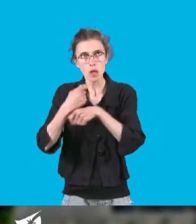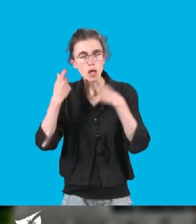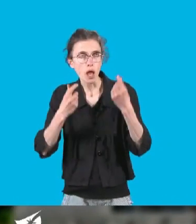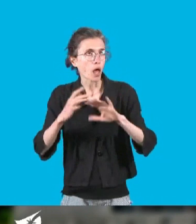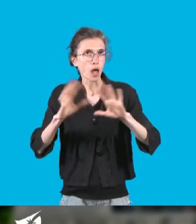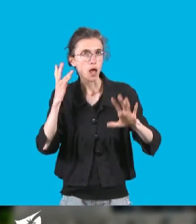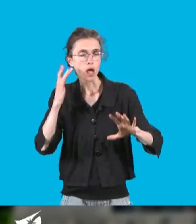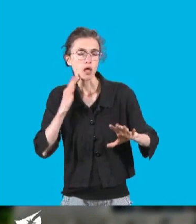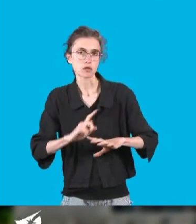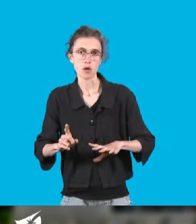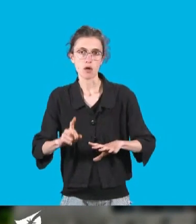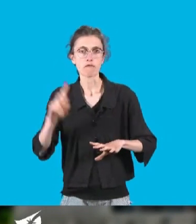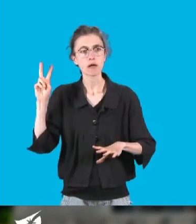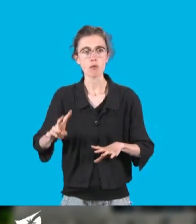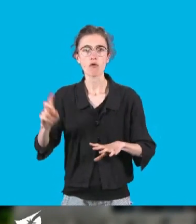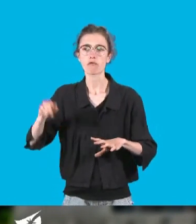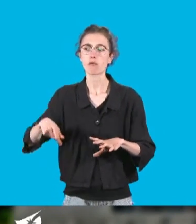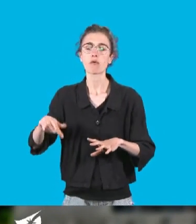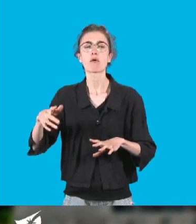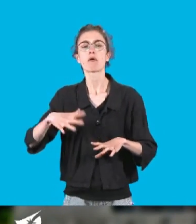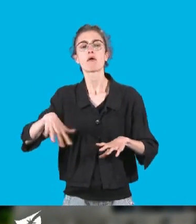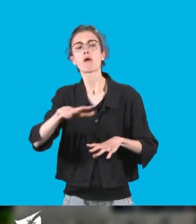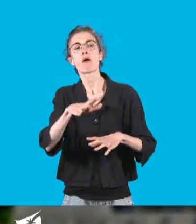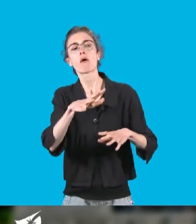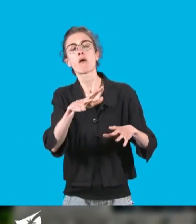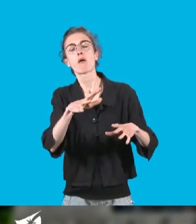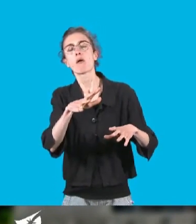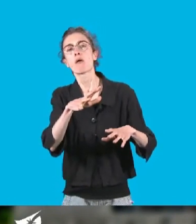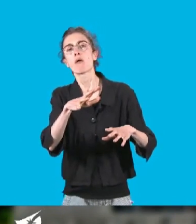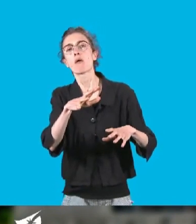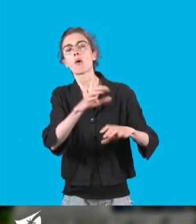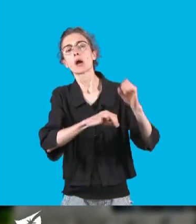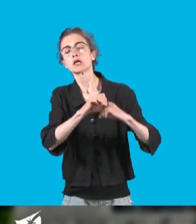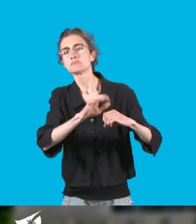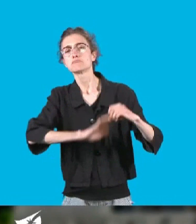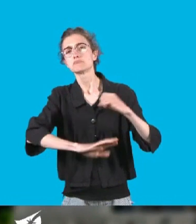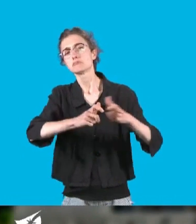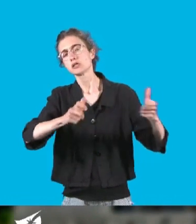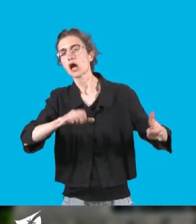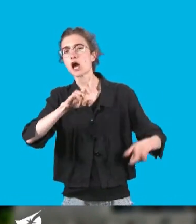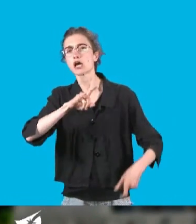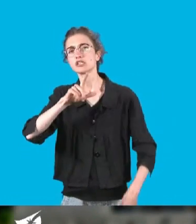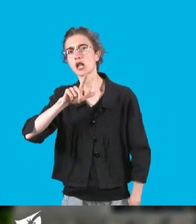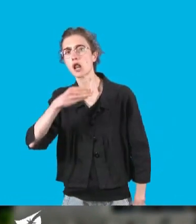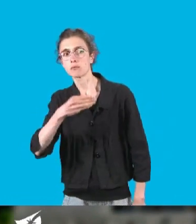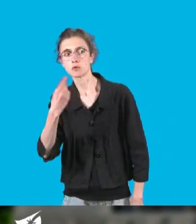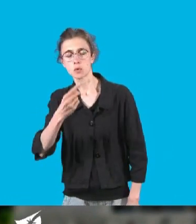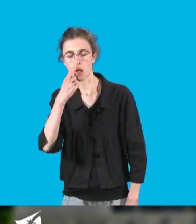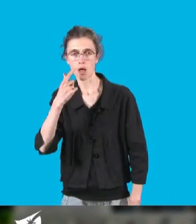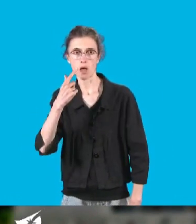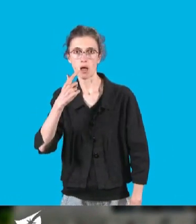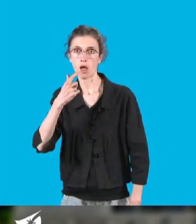'investissement aux organismes Alchelem qui sont toujours amputés de plus de 1,3 d'euros par an.